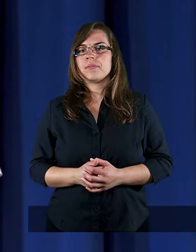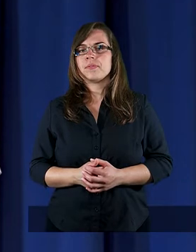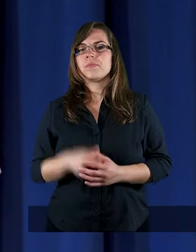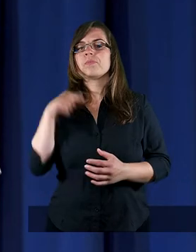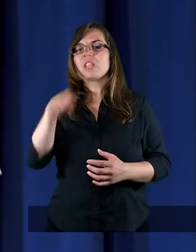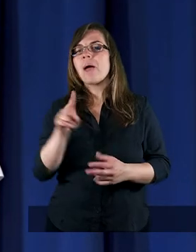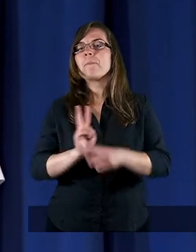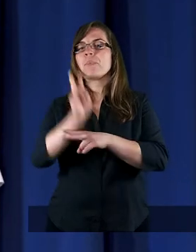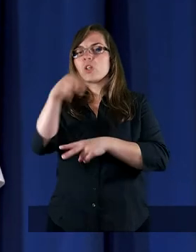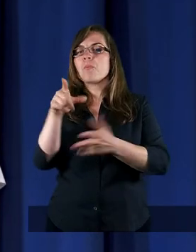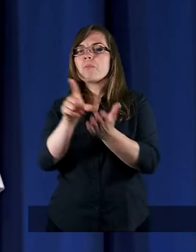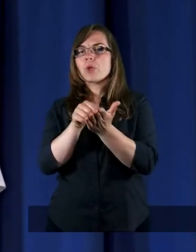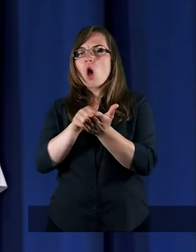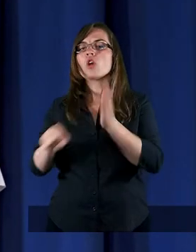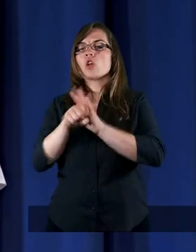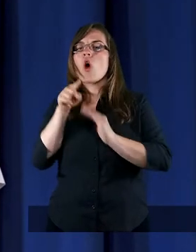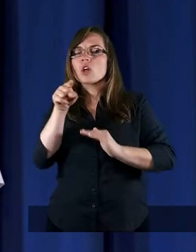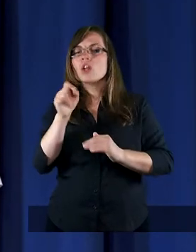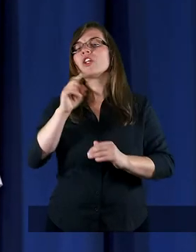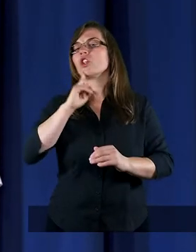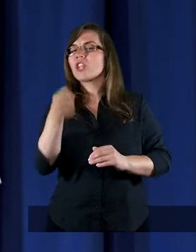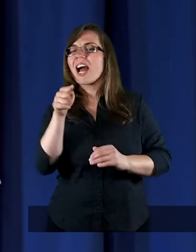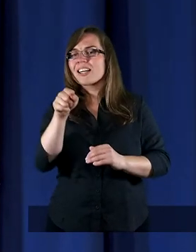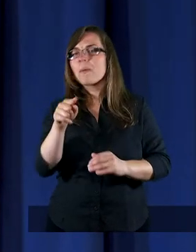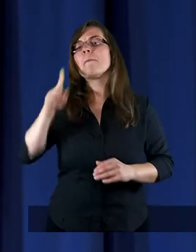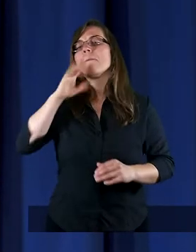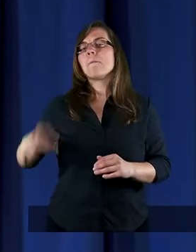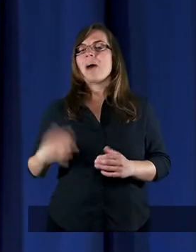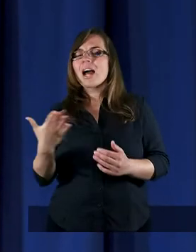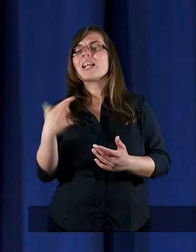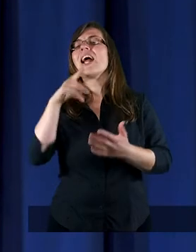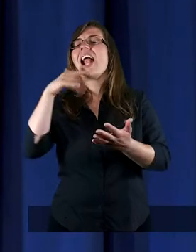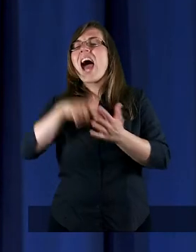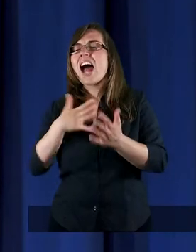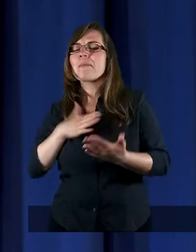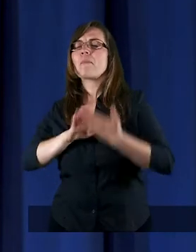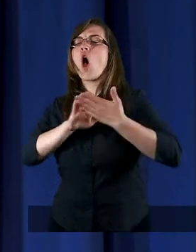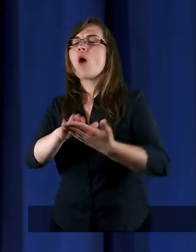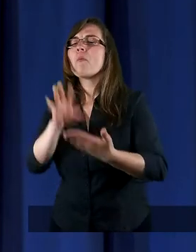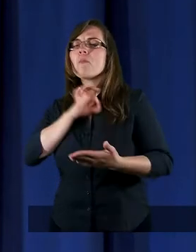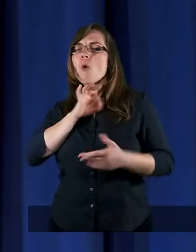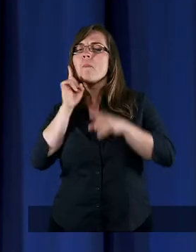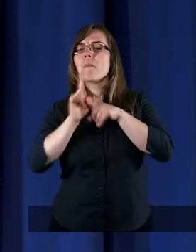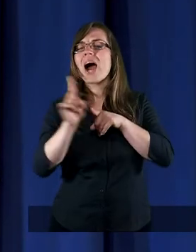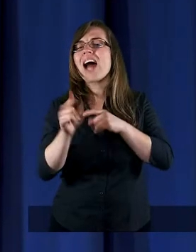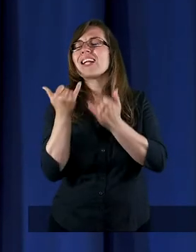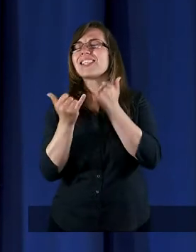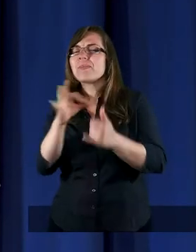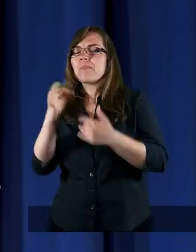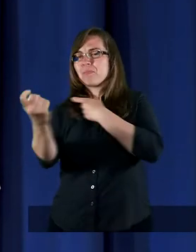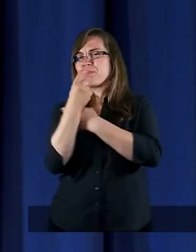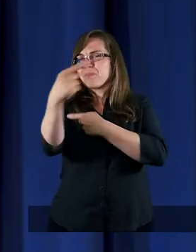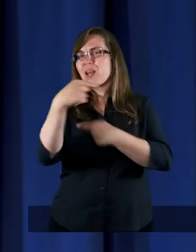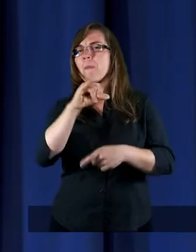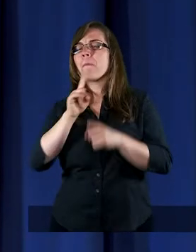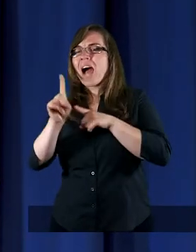Wtedy przystąpił Piotr do niego i rzekł mu, Panie, ile razy mam odpuścić bratu memu, jeżeli przeciwko